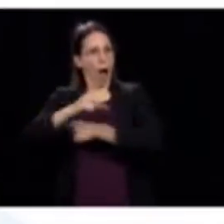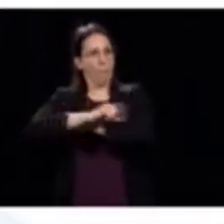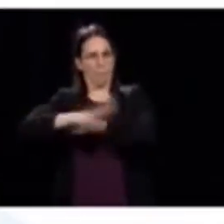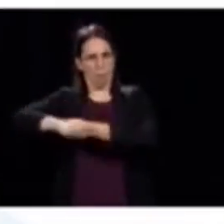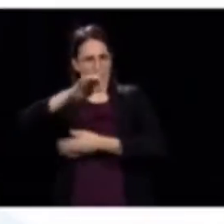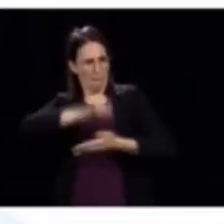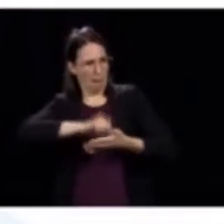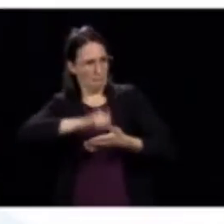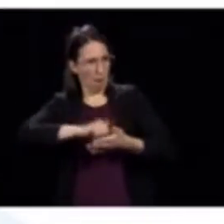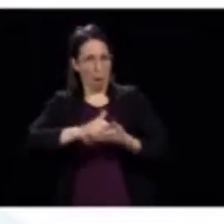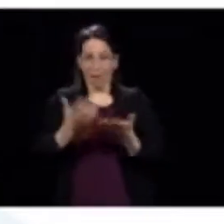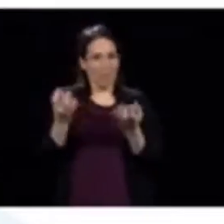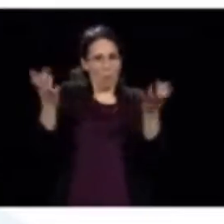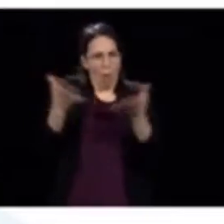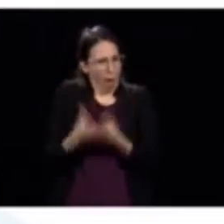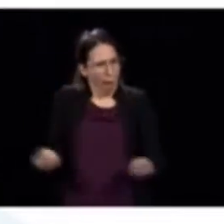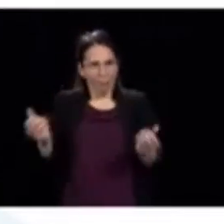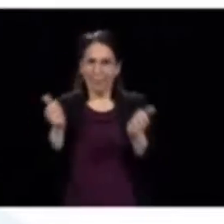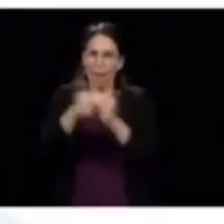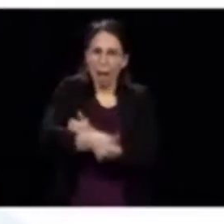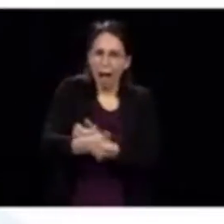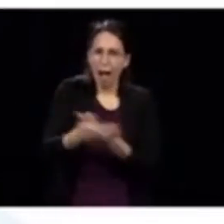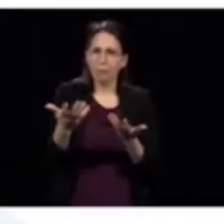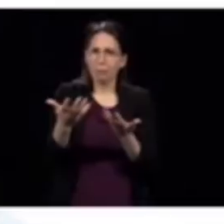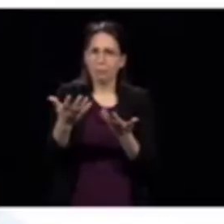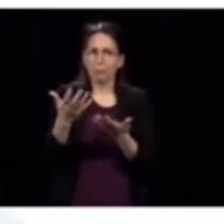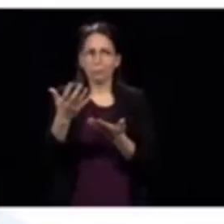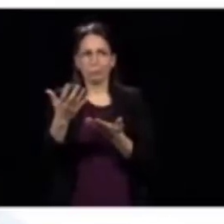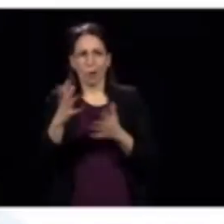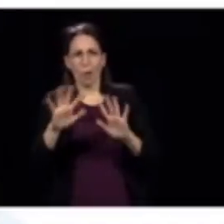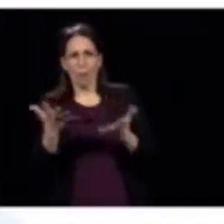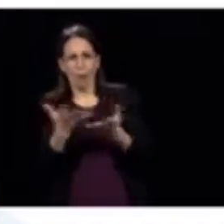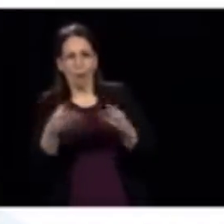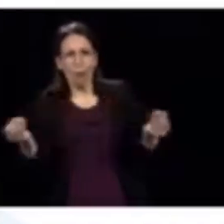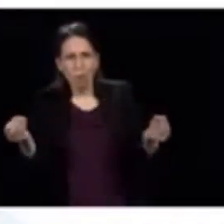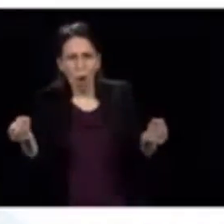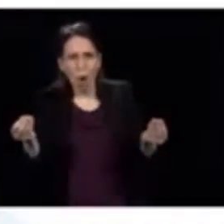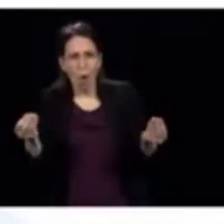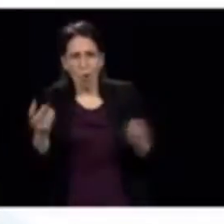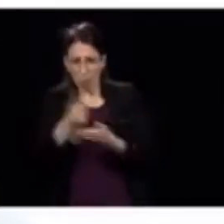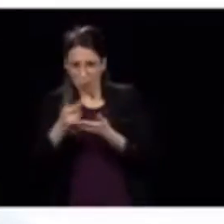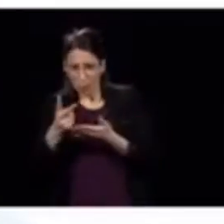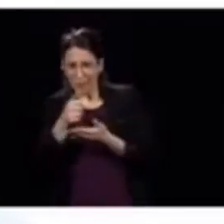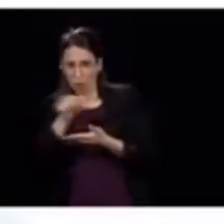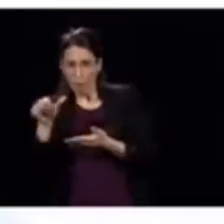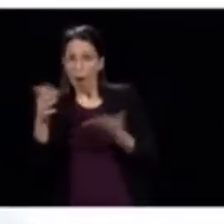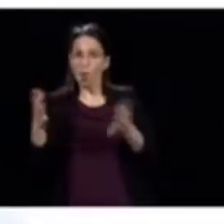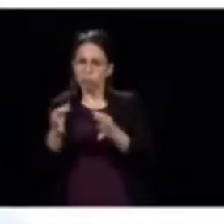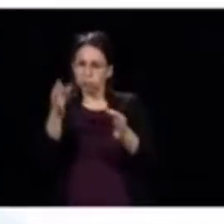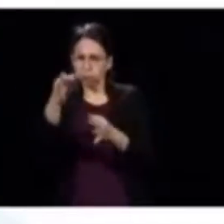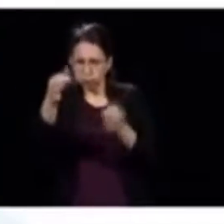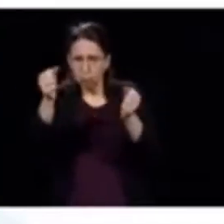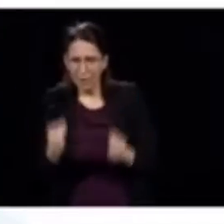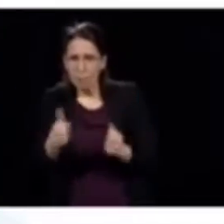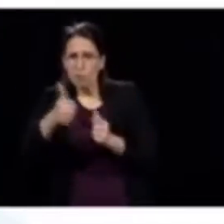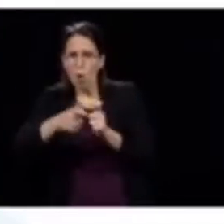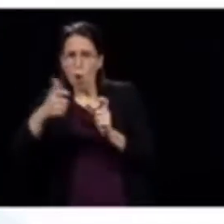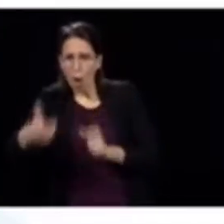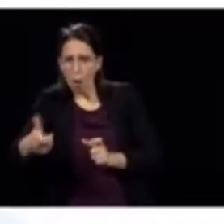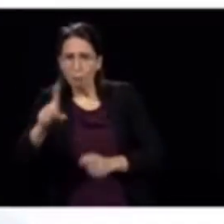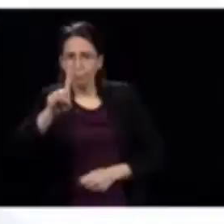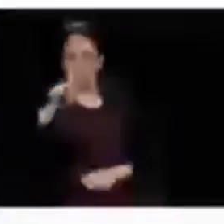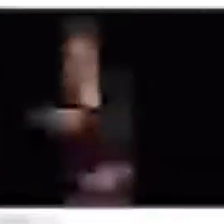selon vous? Qu'est-ce qui vous permet de croire que cette crise-là ou cette pénurie-là va être réglée ou est-ce que le délai pourrait être prolongé? Bon. Bien, regardez,